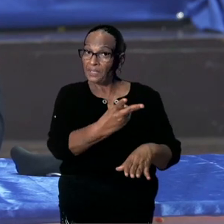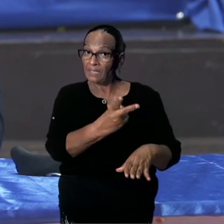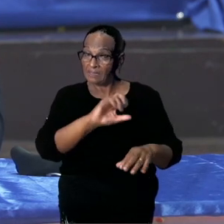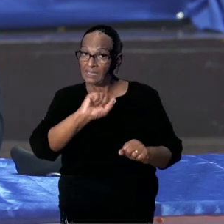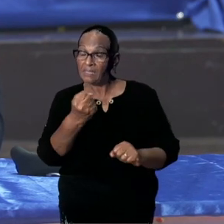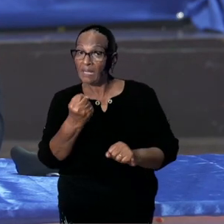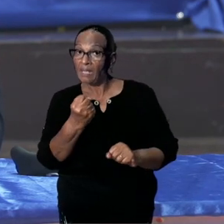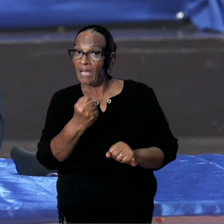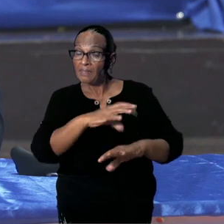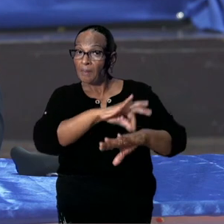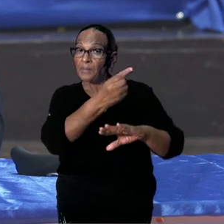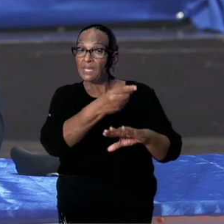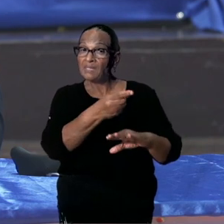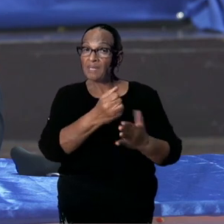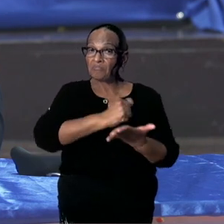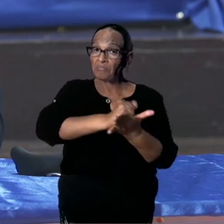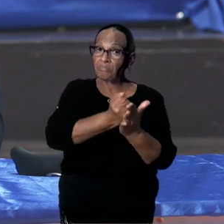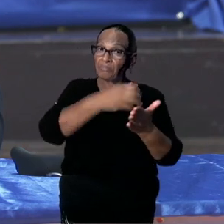ingrediënten?